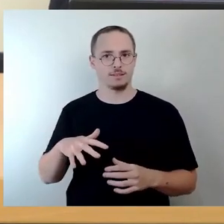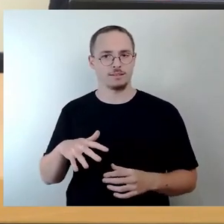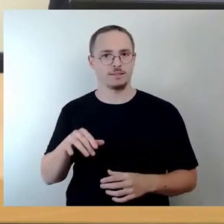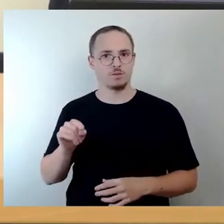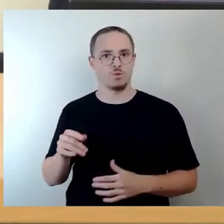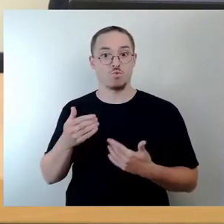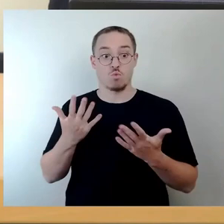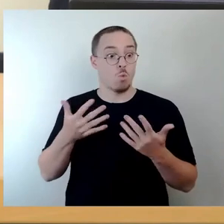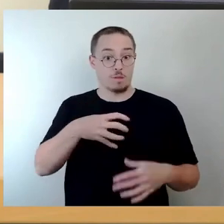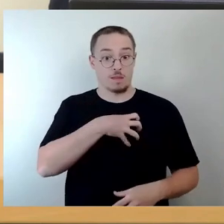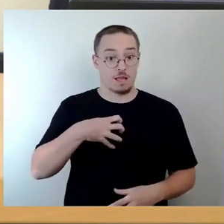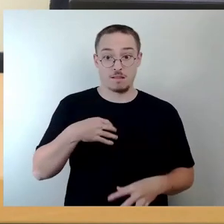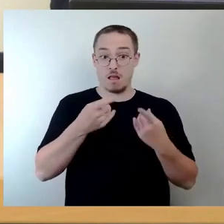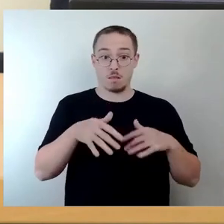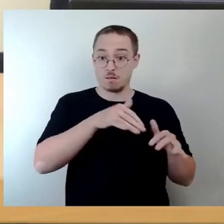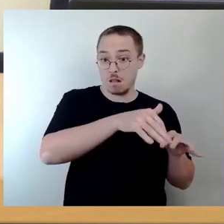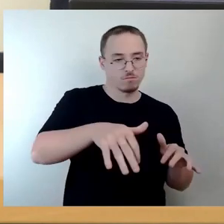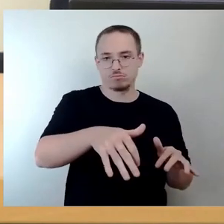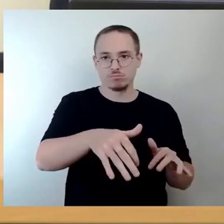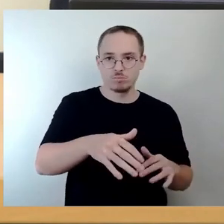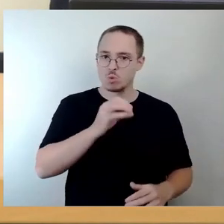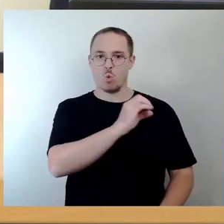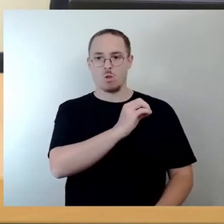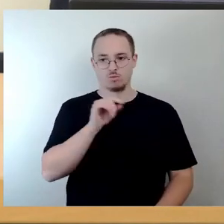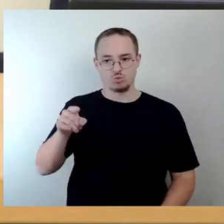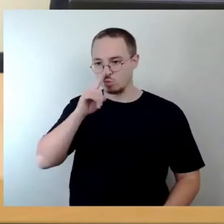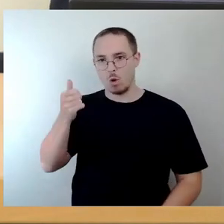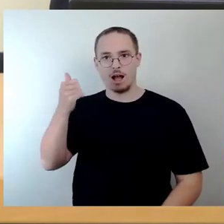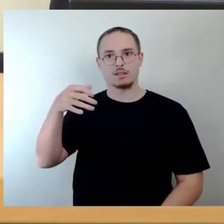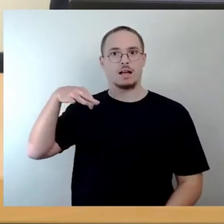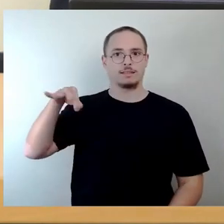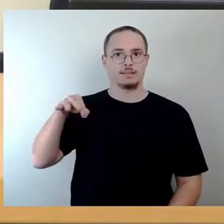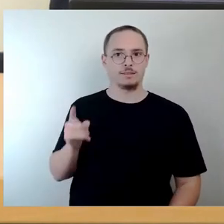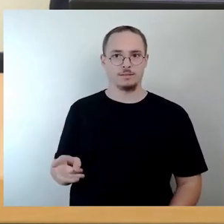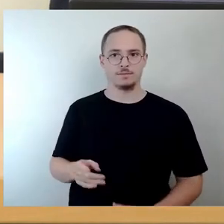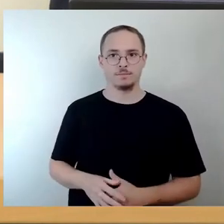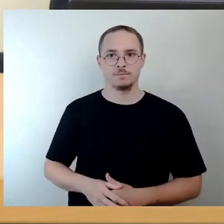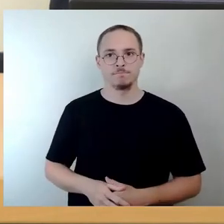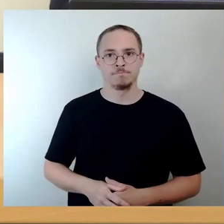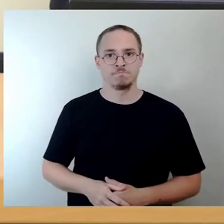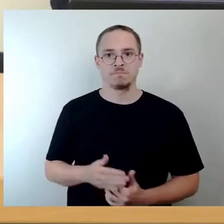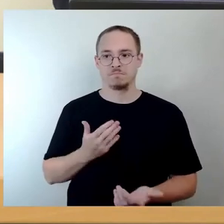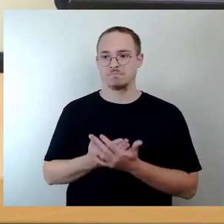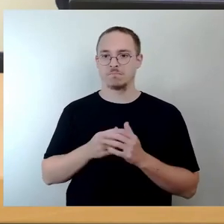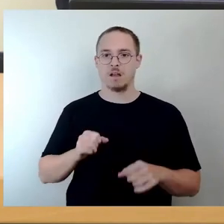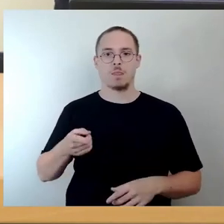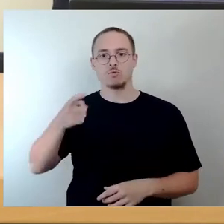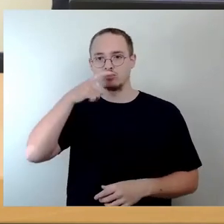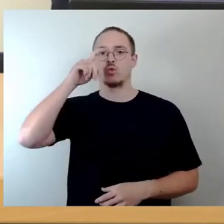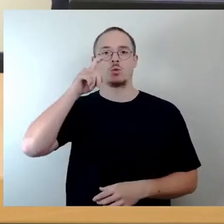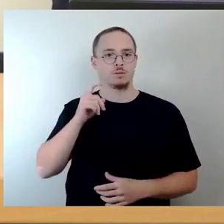zur Verfügung steht. Darauf können wir in gewisser Weise auch stolz sein, dass wir so einen Konzertplatz anbieten können.